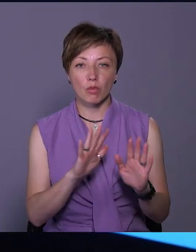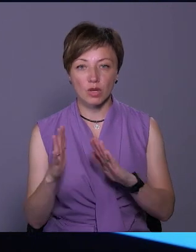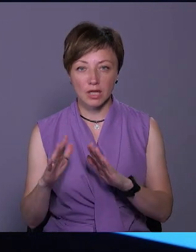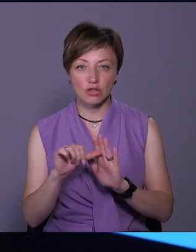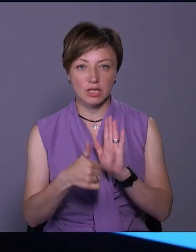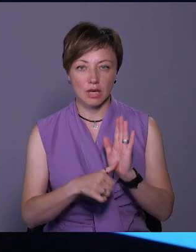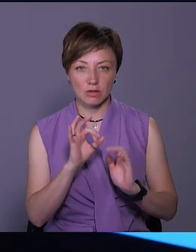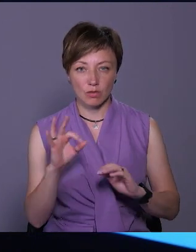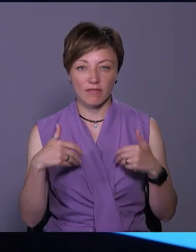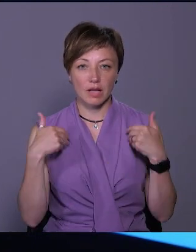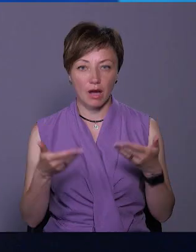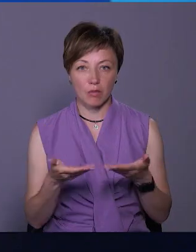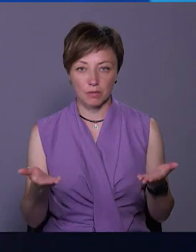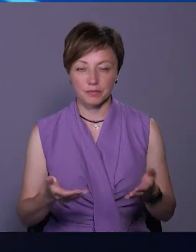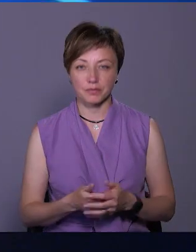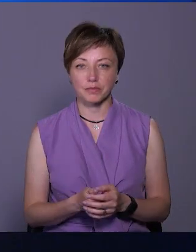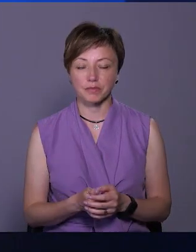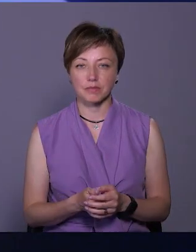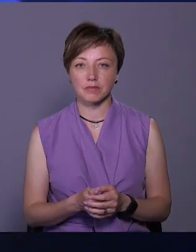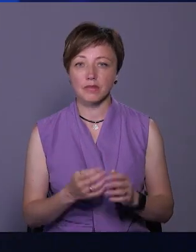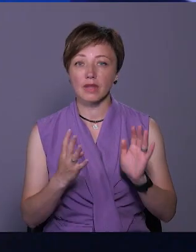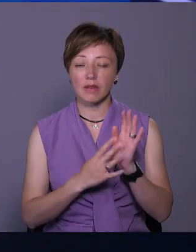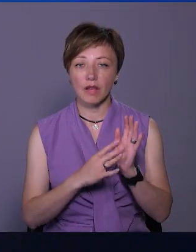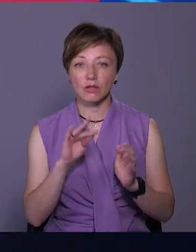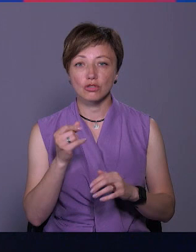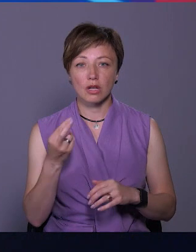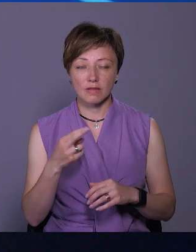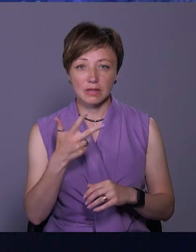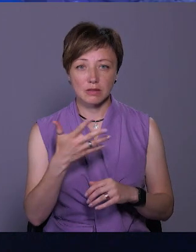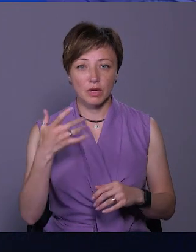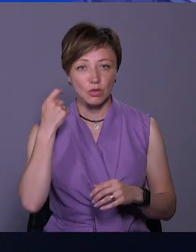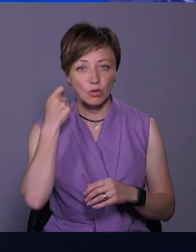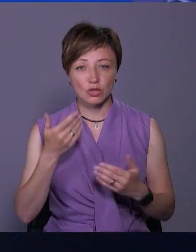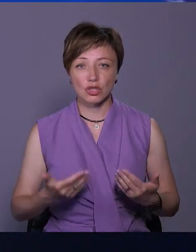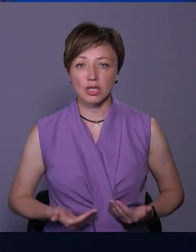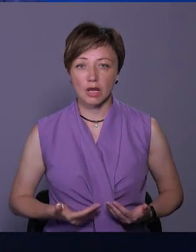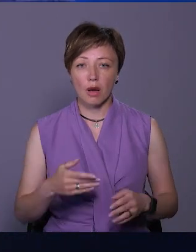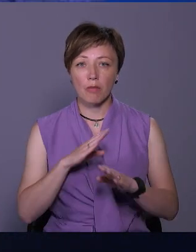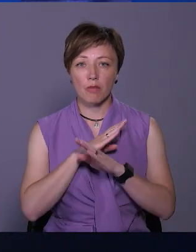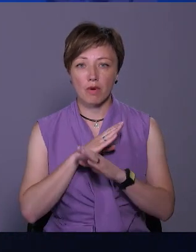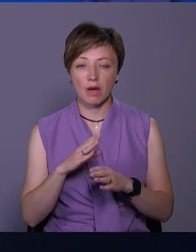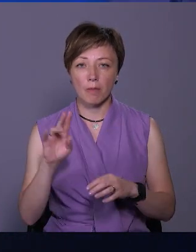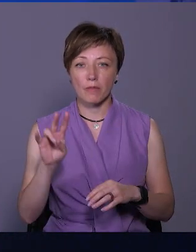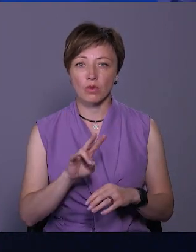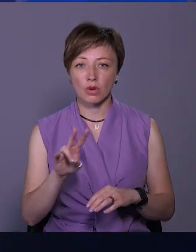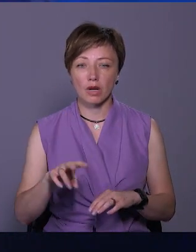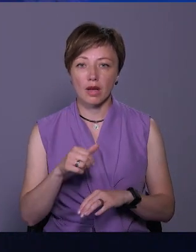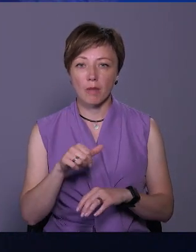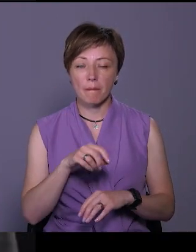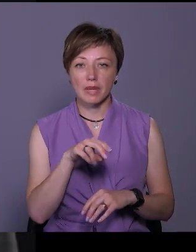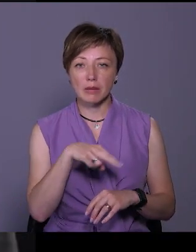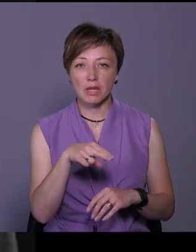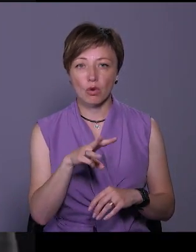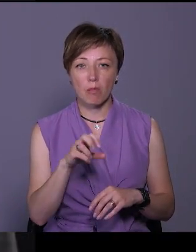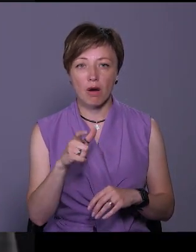на 16-ту. Вітаємо. 9 червня на 35-му році життя помер протоієрей Дмитро Махота.